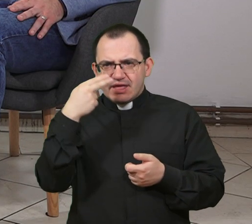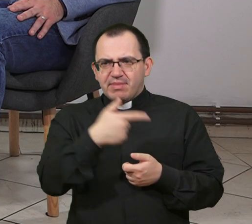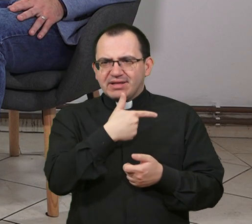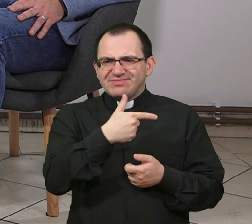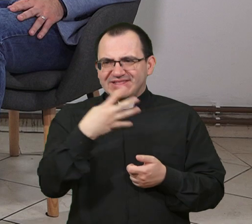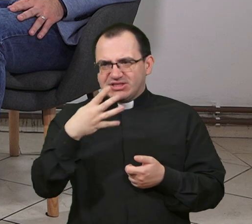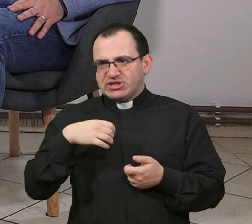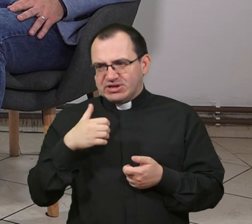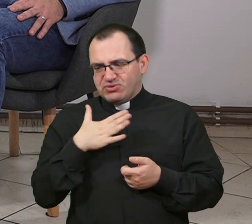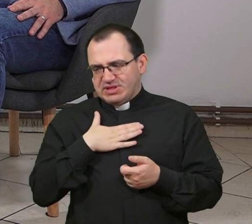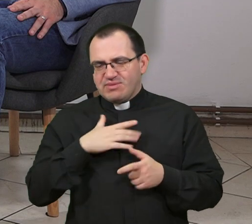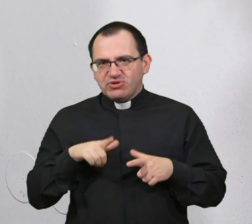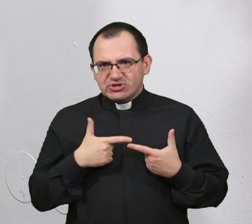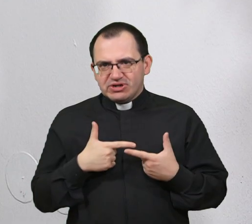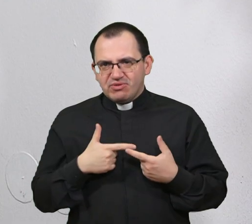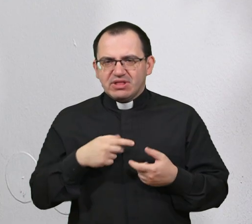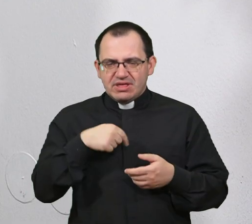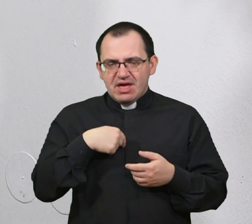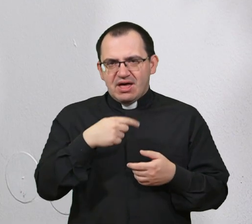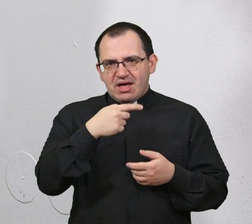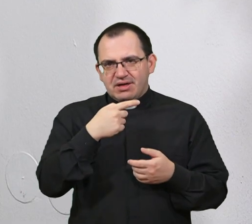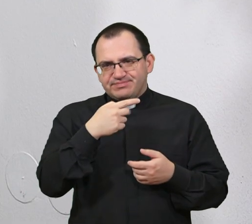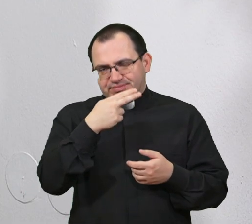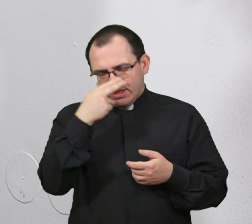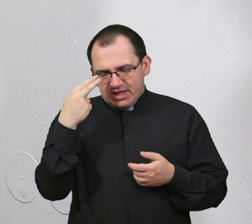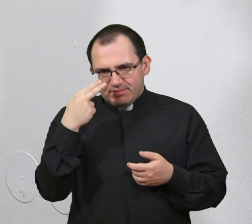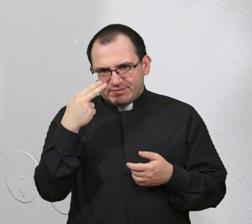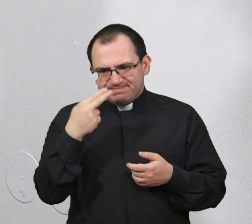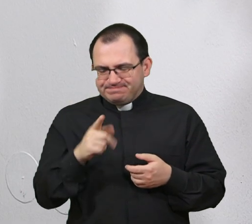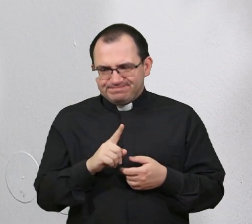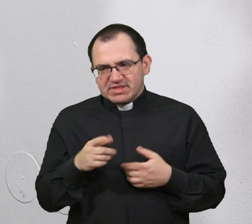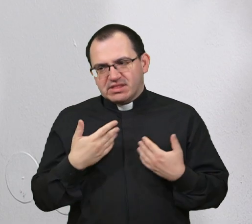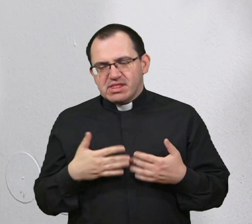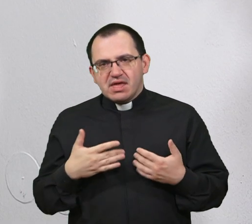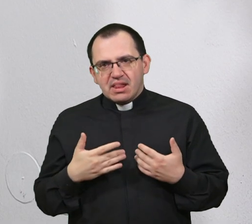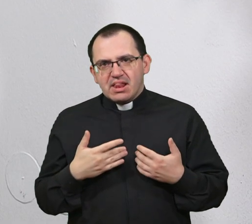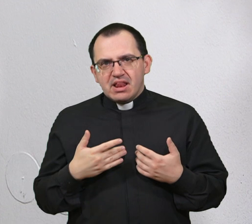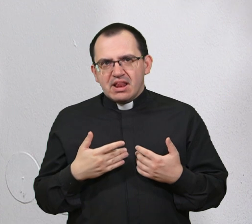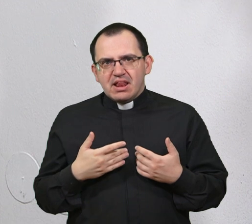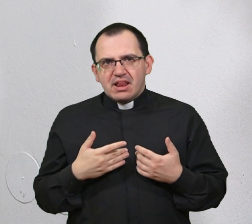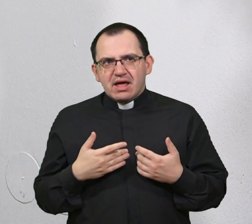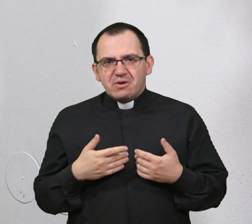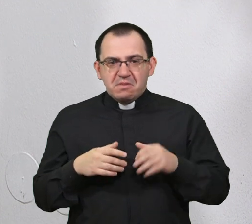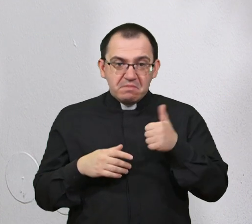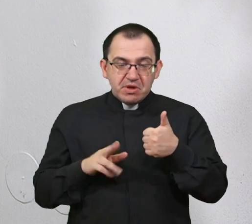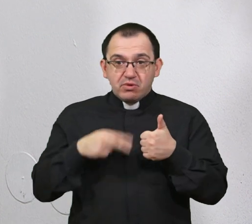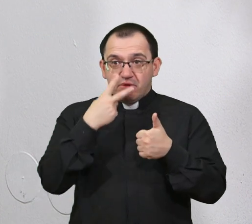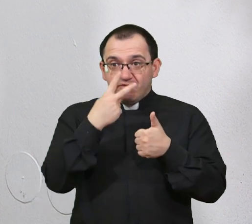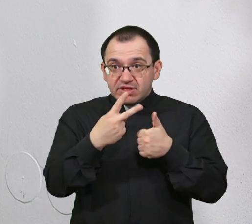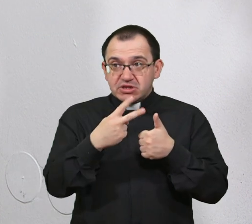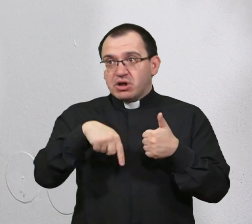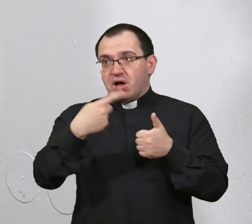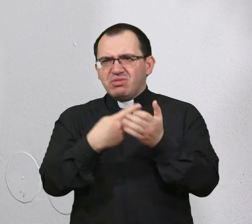godini svoga života. Nije lako imati očinji vid i na jedan pot